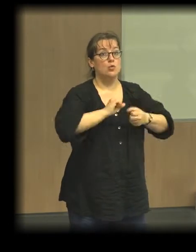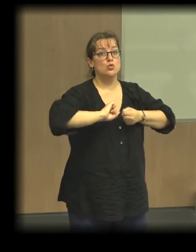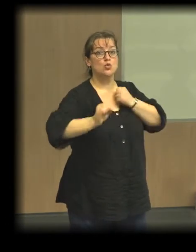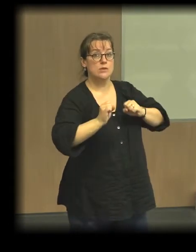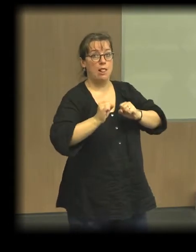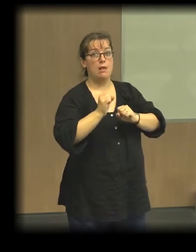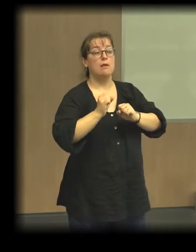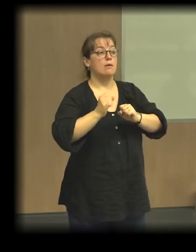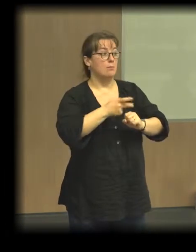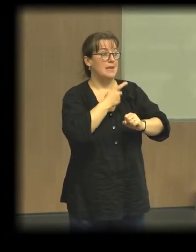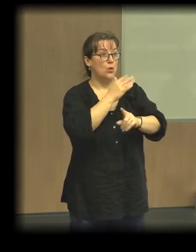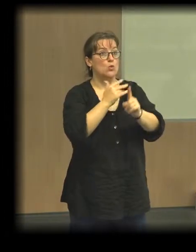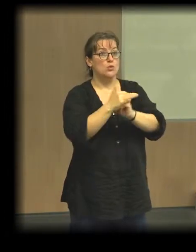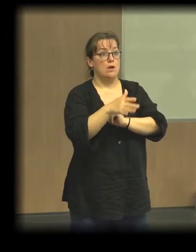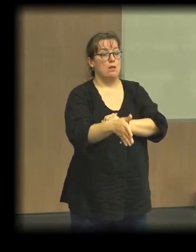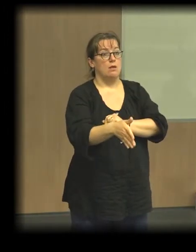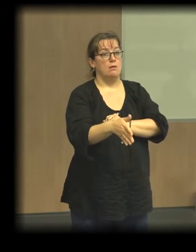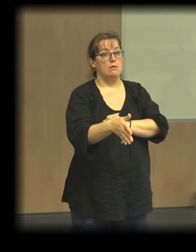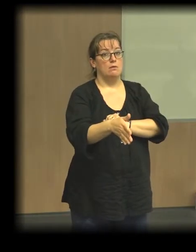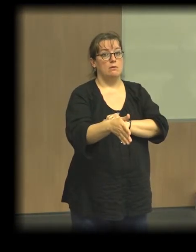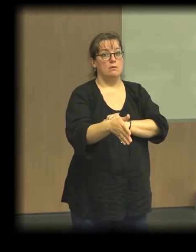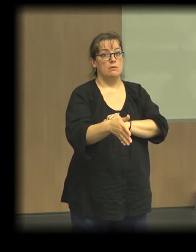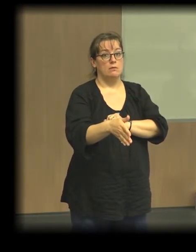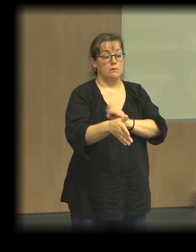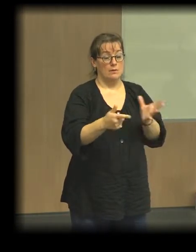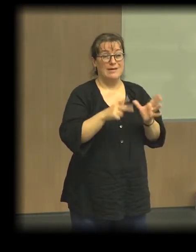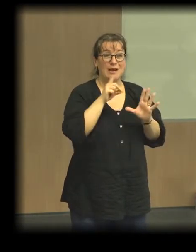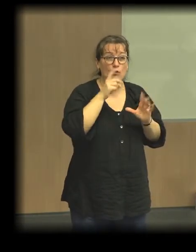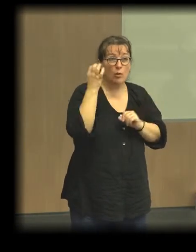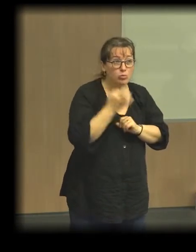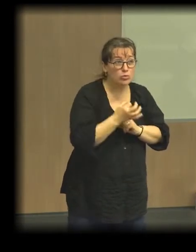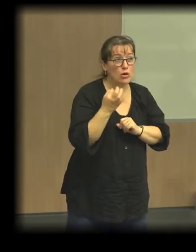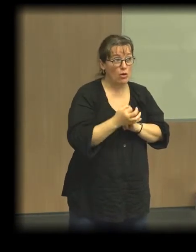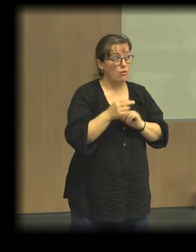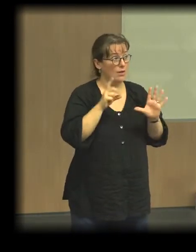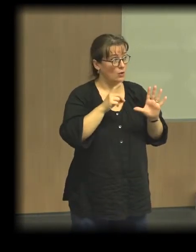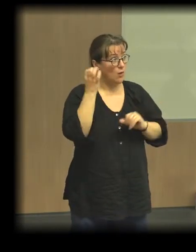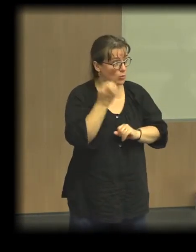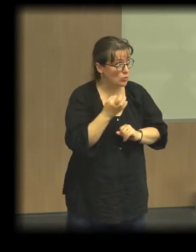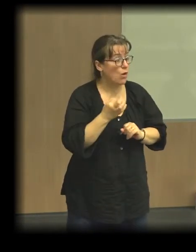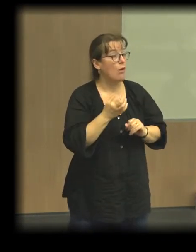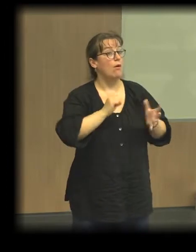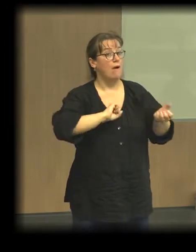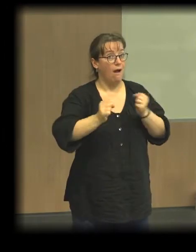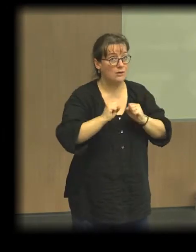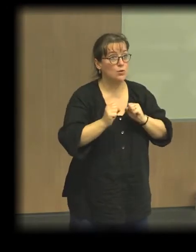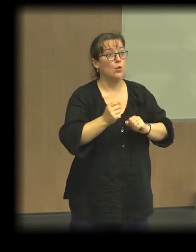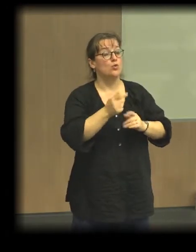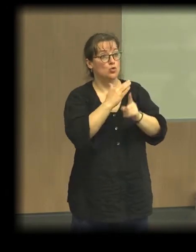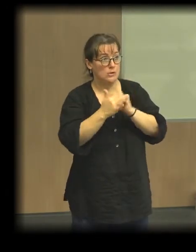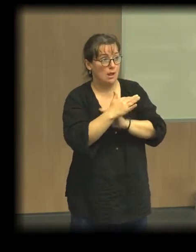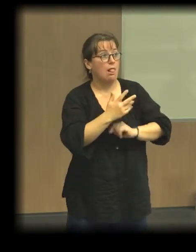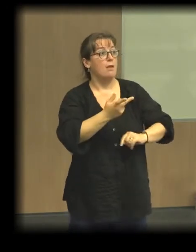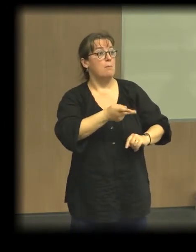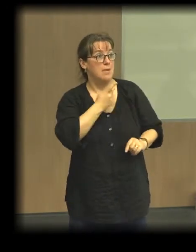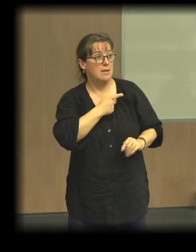-sociale. 80% de ces emplois dans l'action sociale et médico-sociale sont tenus par